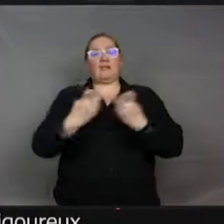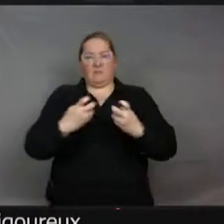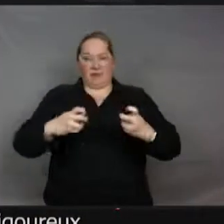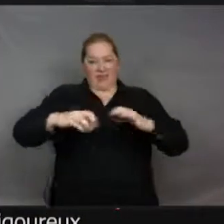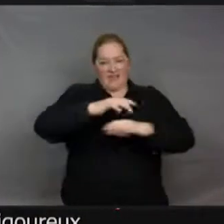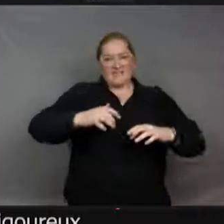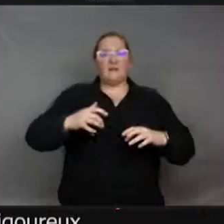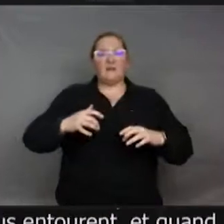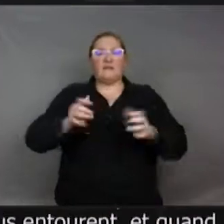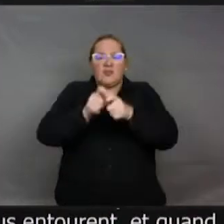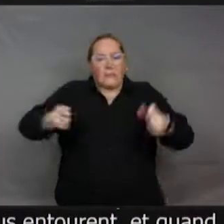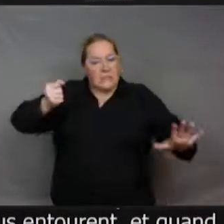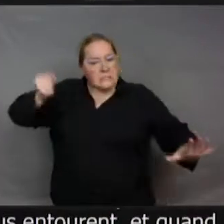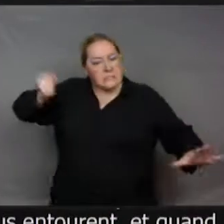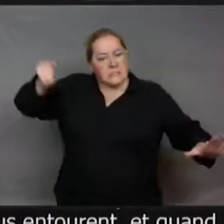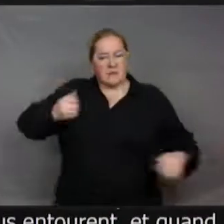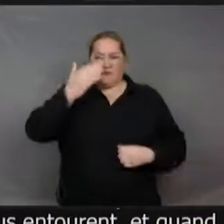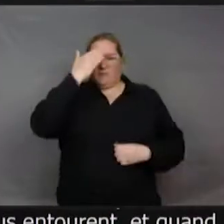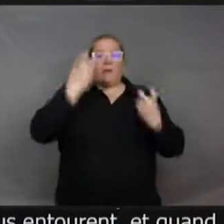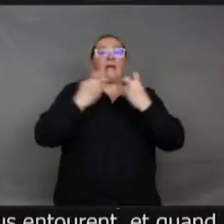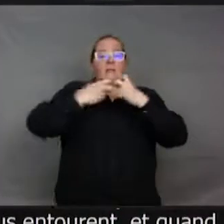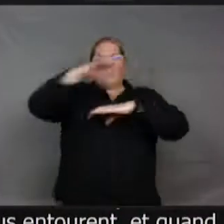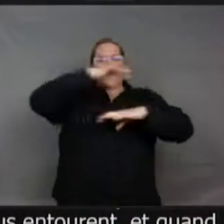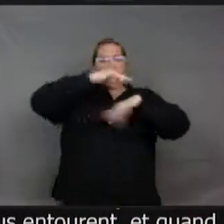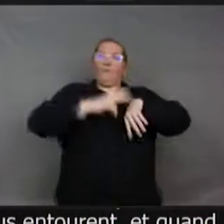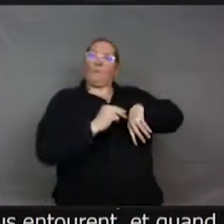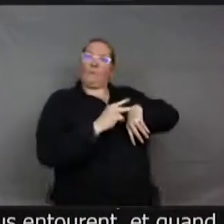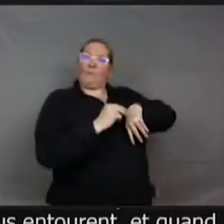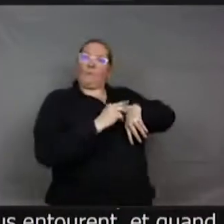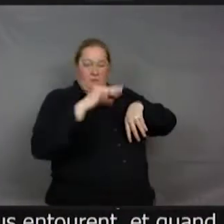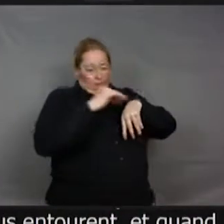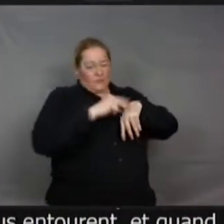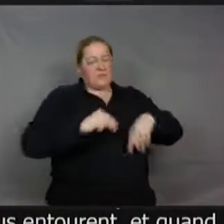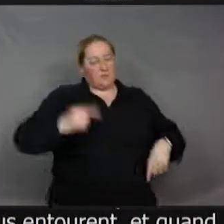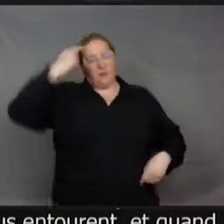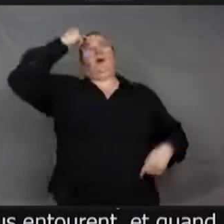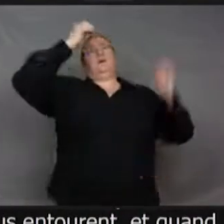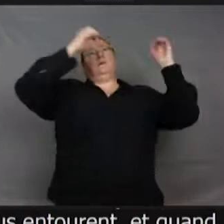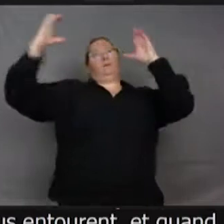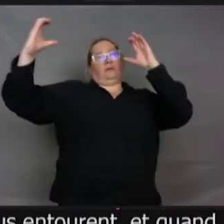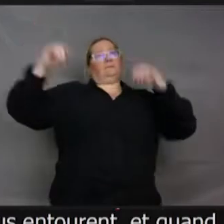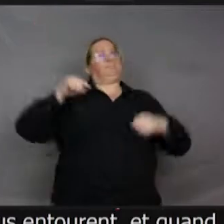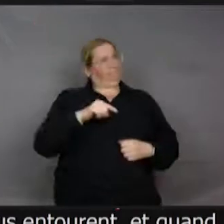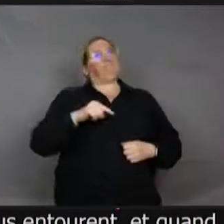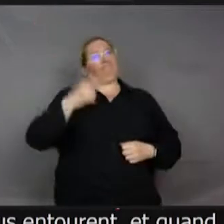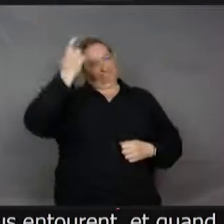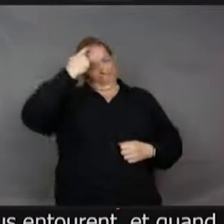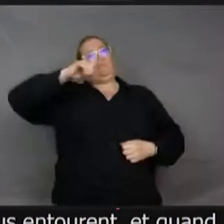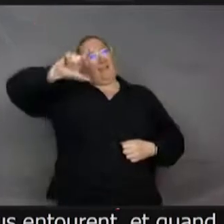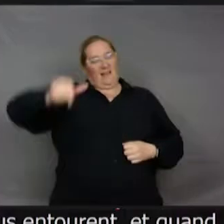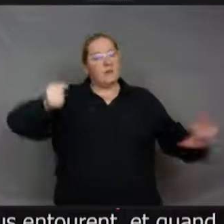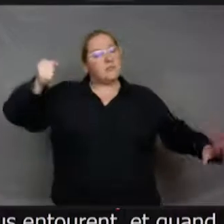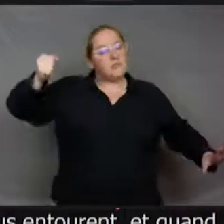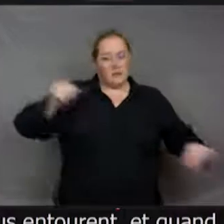même si c'est une affreuse moustiquette qui vient vous chercher un peu de sang, ben pensez-y, voilà, pensez que c'est un autre être